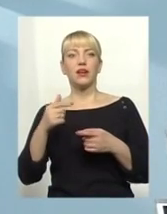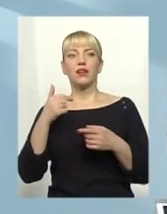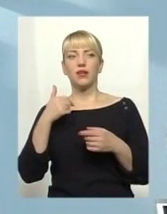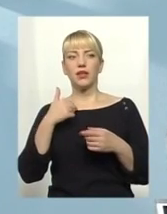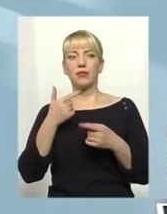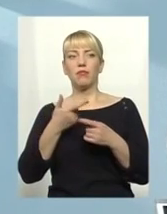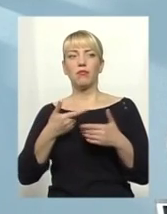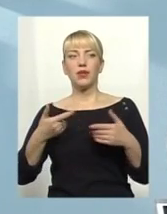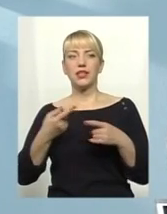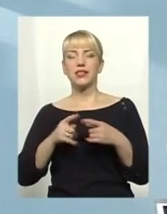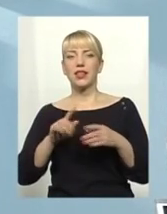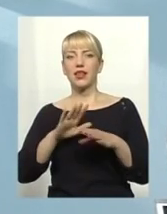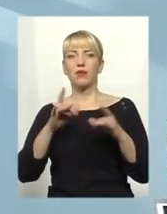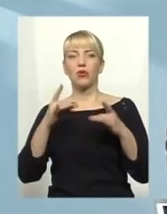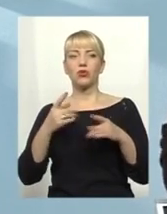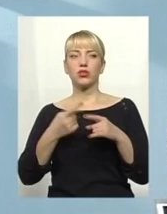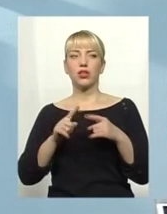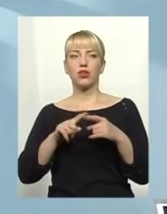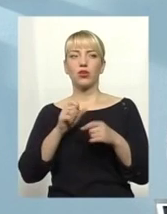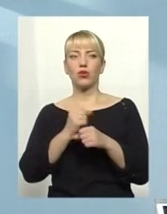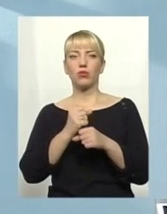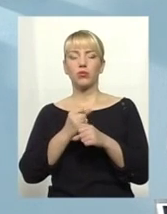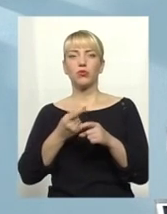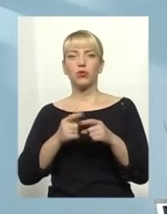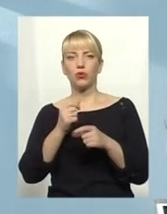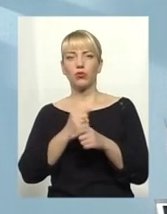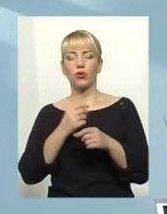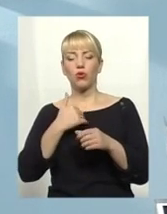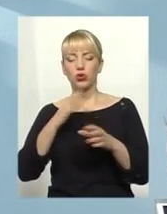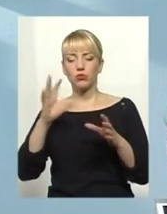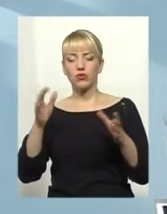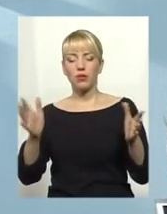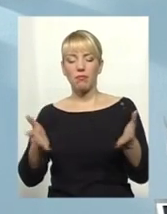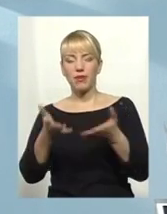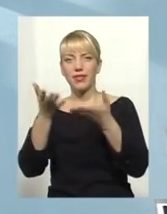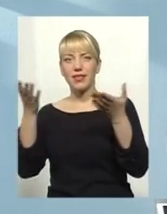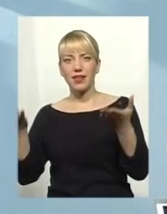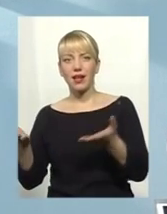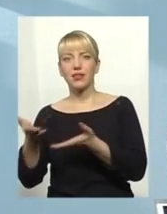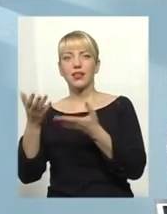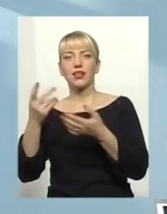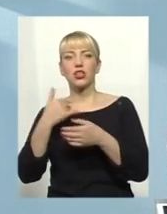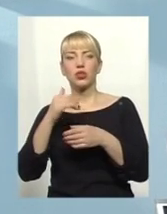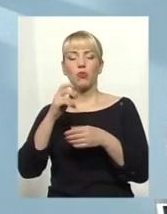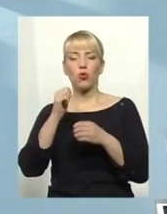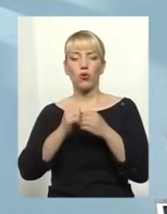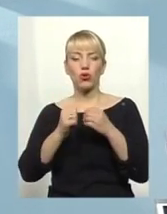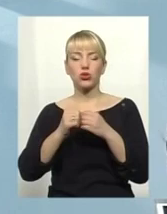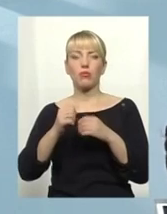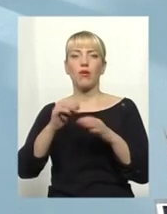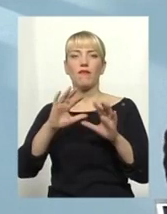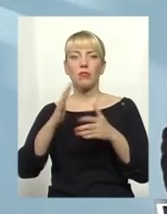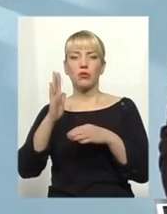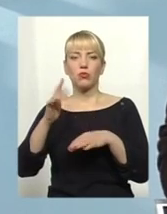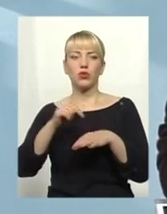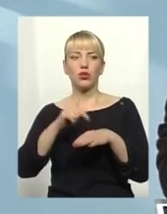робимо цю роботу. Ми хочемо це все підняти і по кожному випадку, звичайно, буде реагування. Тому що це не просто так, що